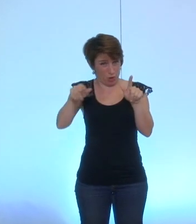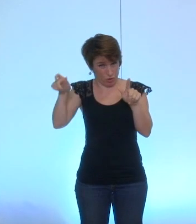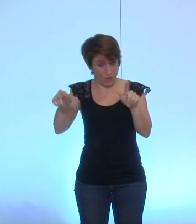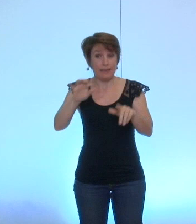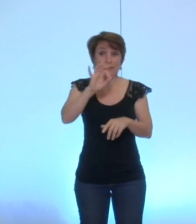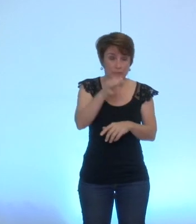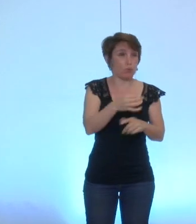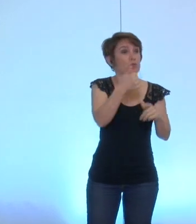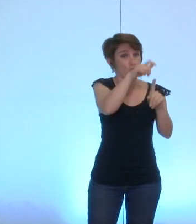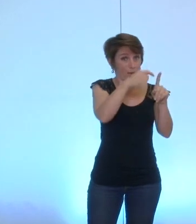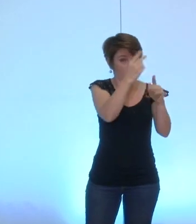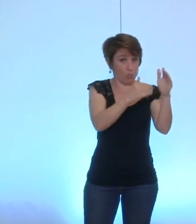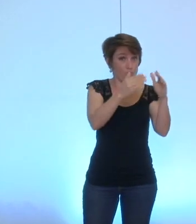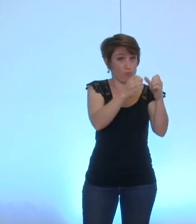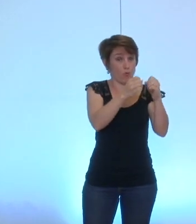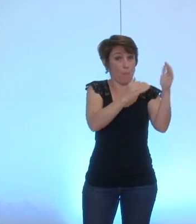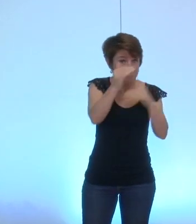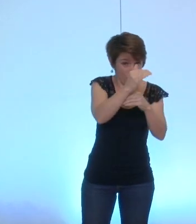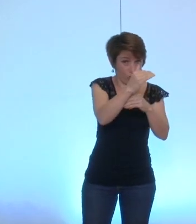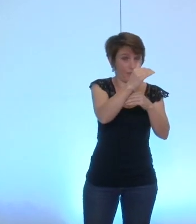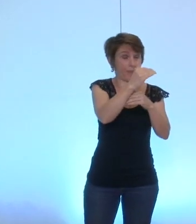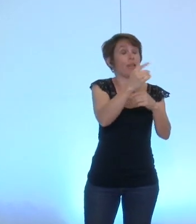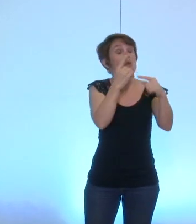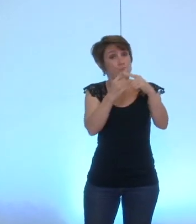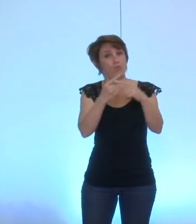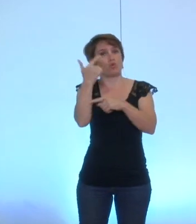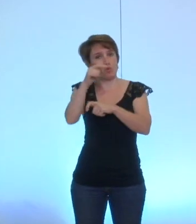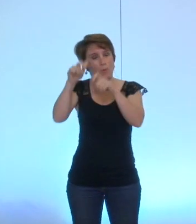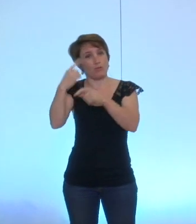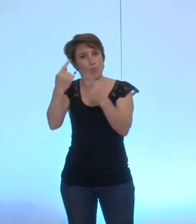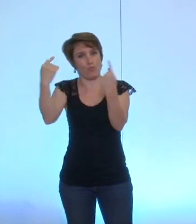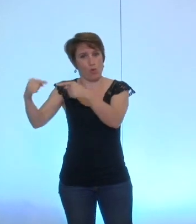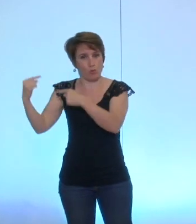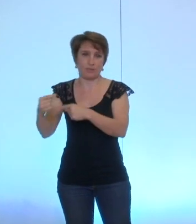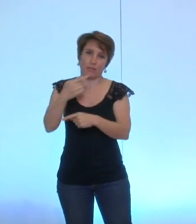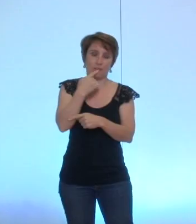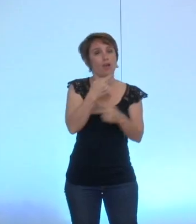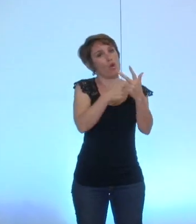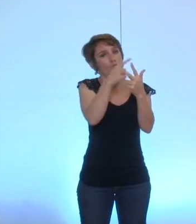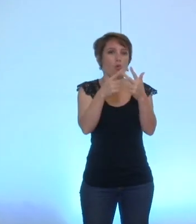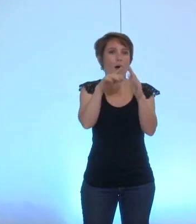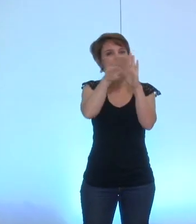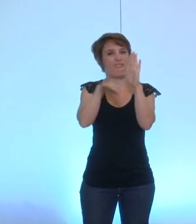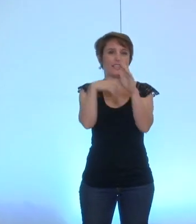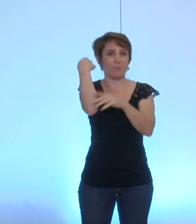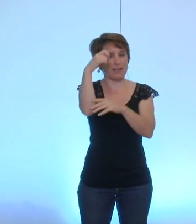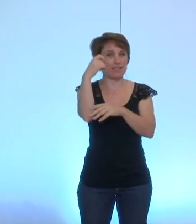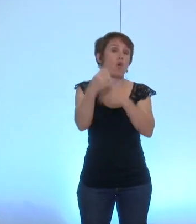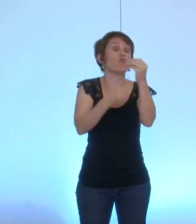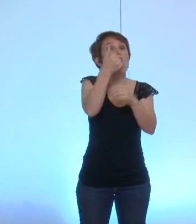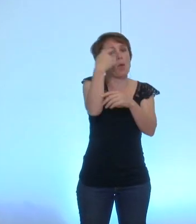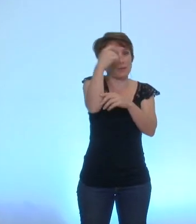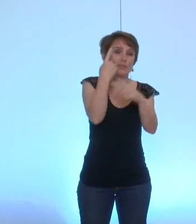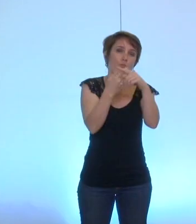de l'opposition ou deux coprésidentes trois présidents trois présidents trois vice-présidents ou trois présidents un président et deux vice-présidents pardon